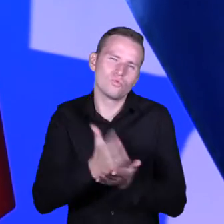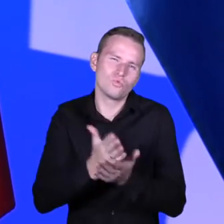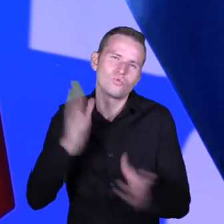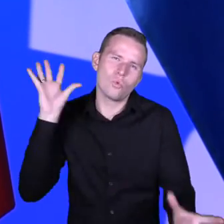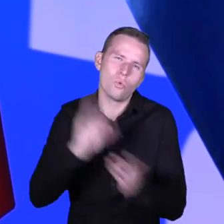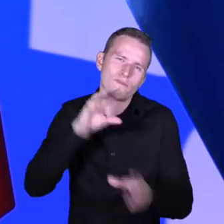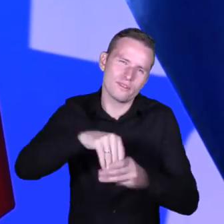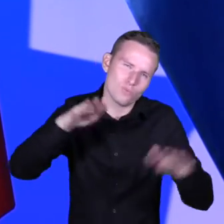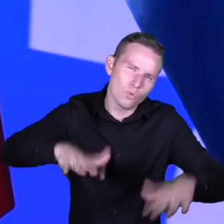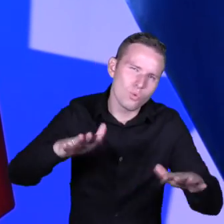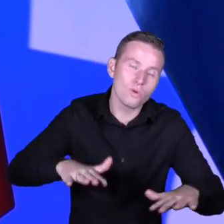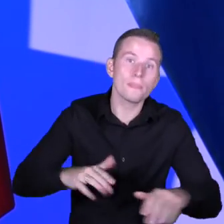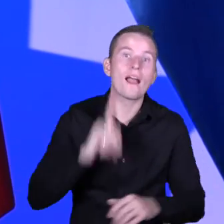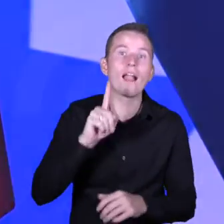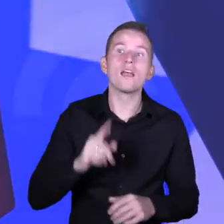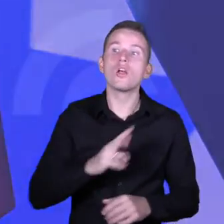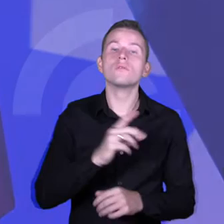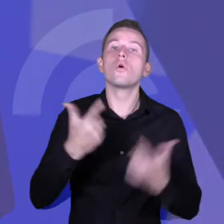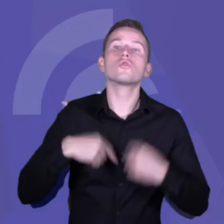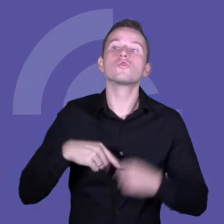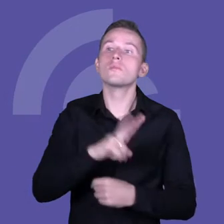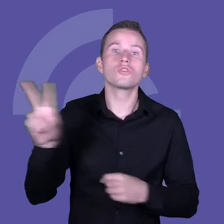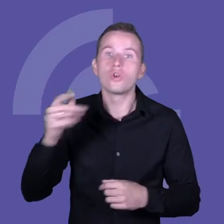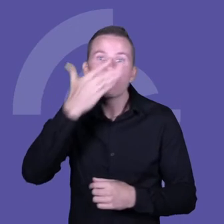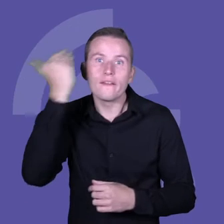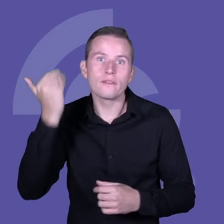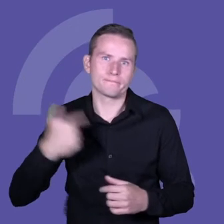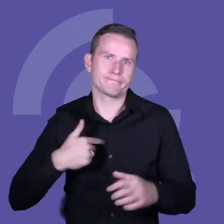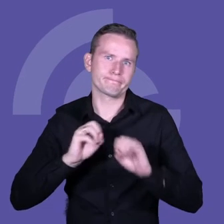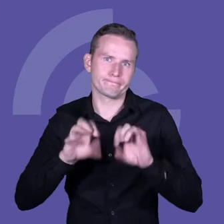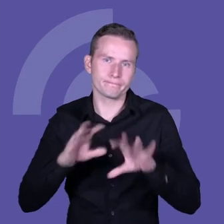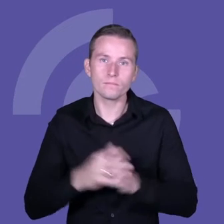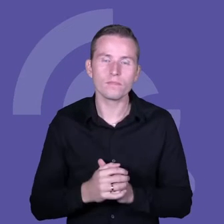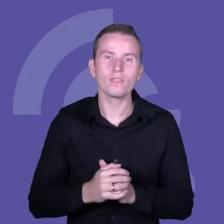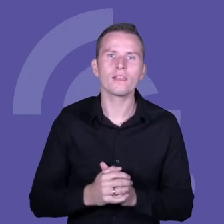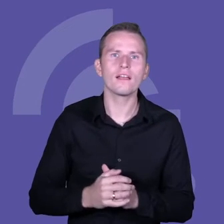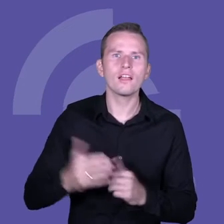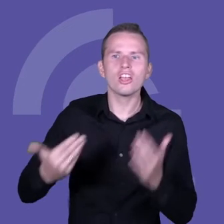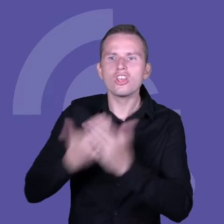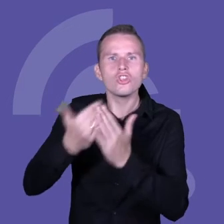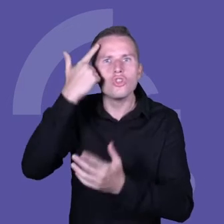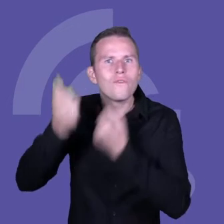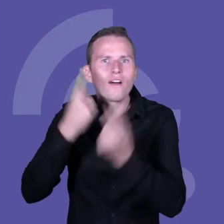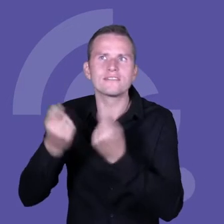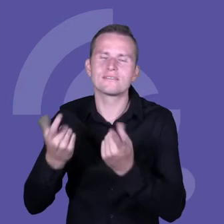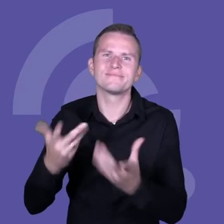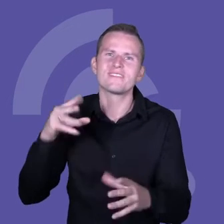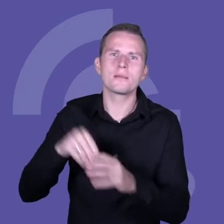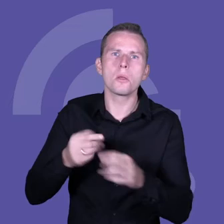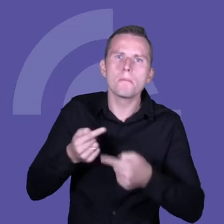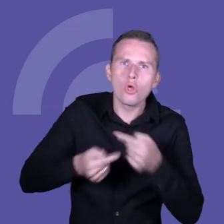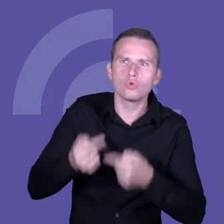takiego treningu nie przeszedł, jednak kojarzą się z pewnymi produktami, rzeczami, czymś